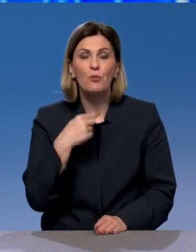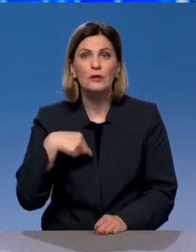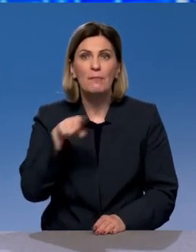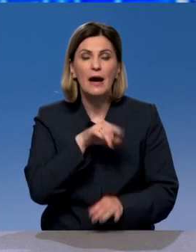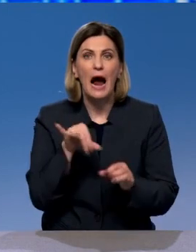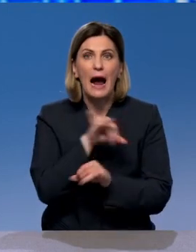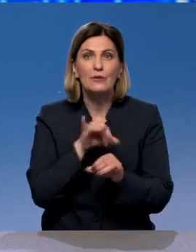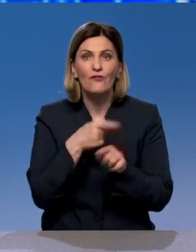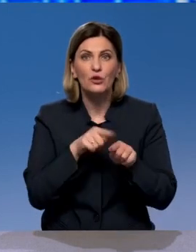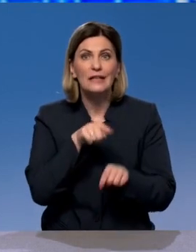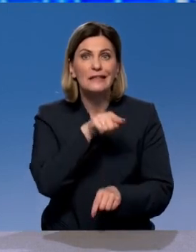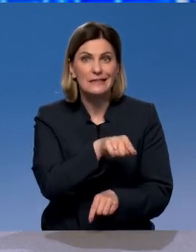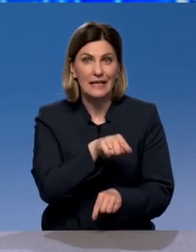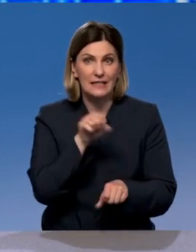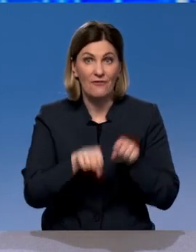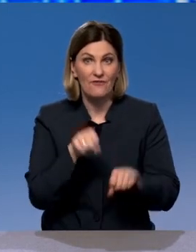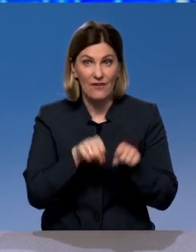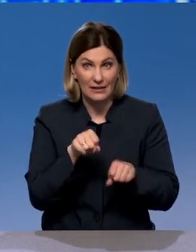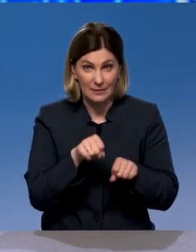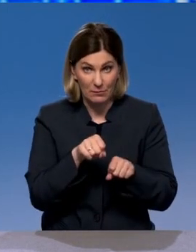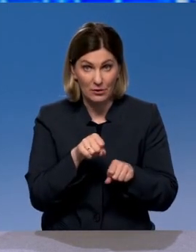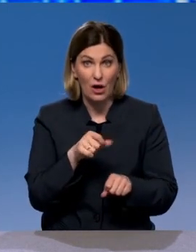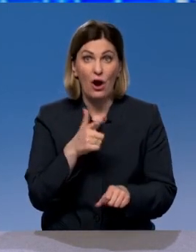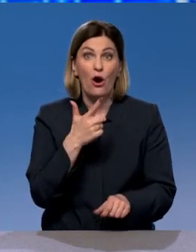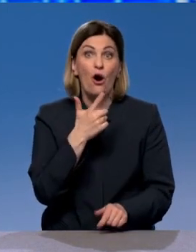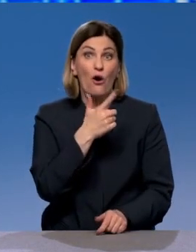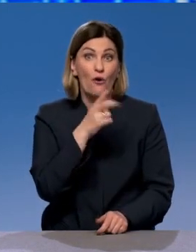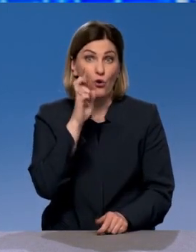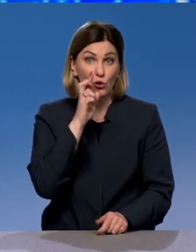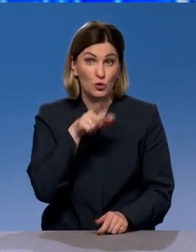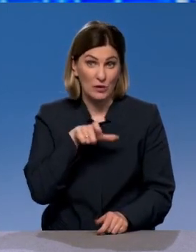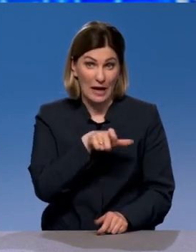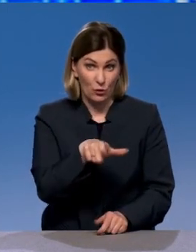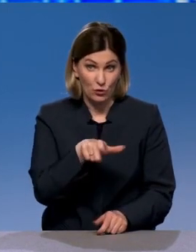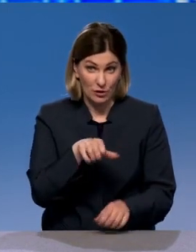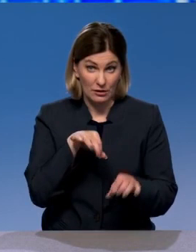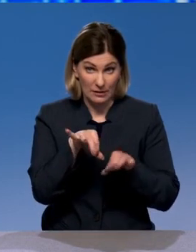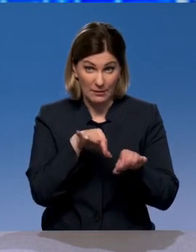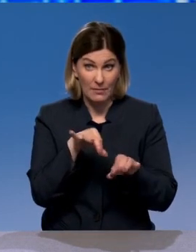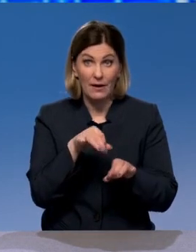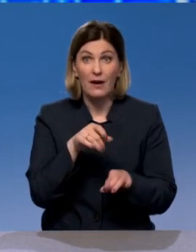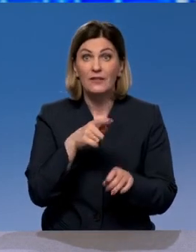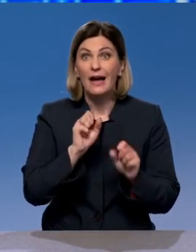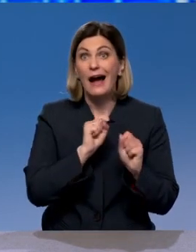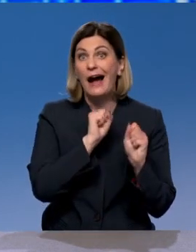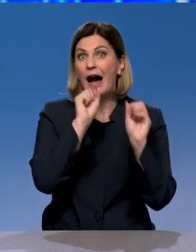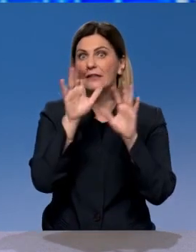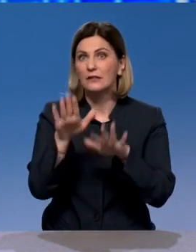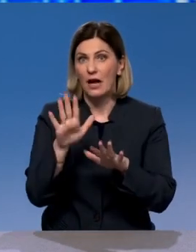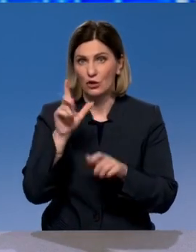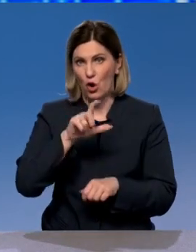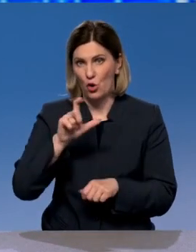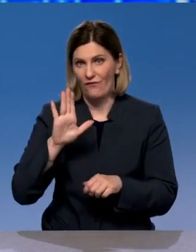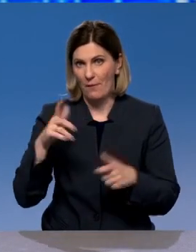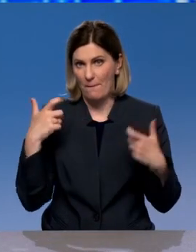всех этих функций Ространснадзора, а именно Госавтодорнадзора, взять именно функцию контроля за дорогами, отдать людям в погонах.